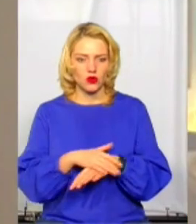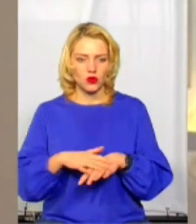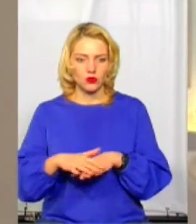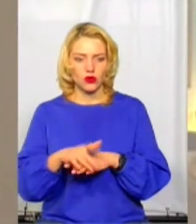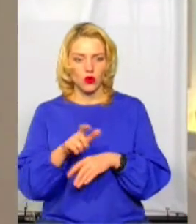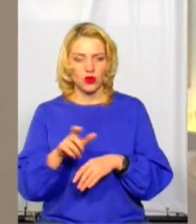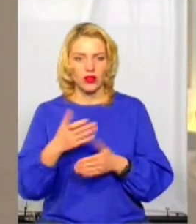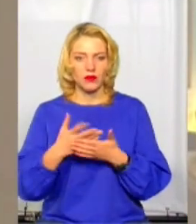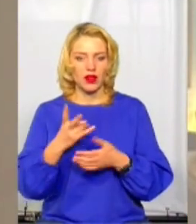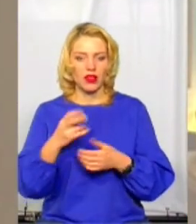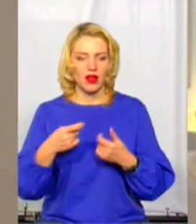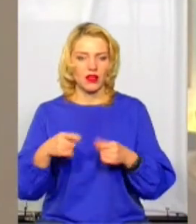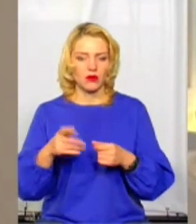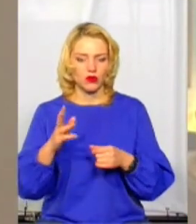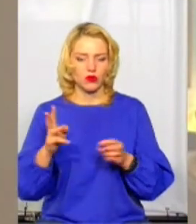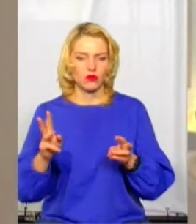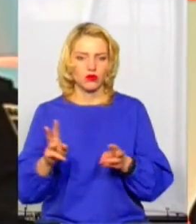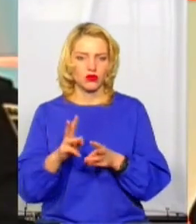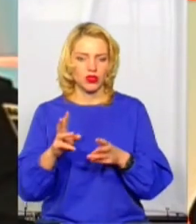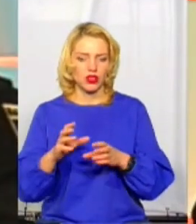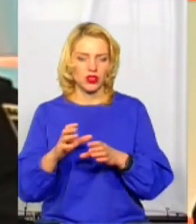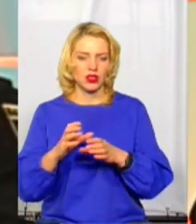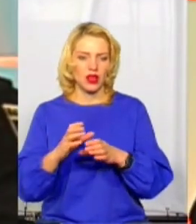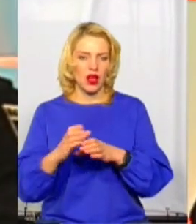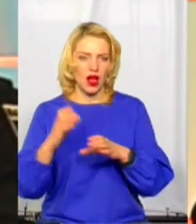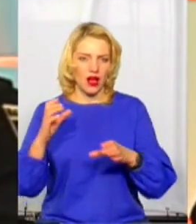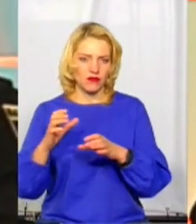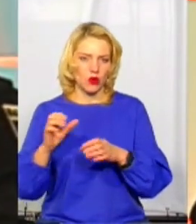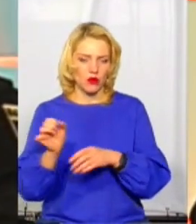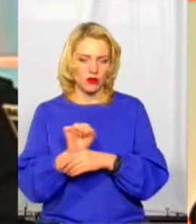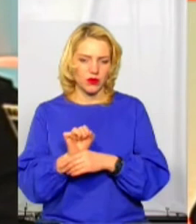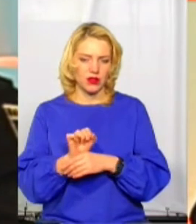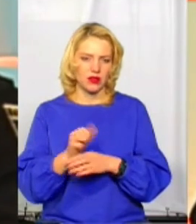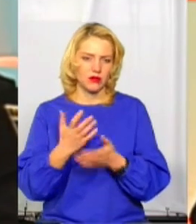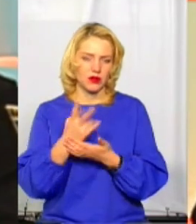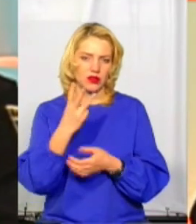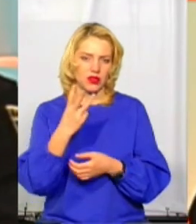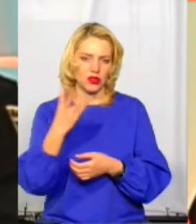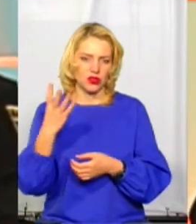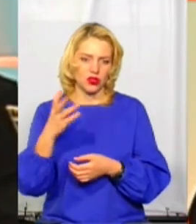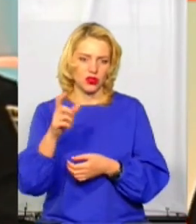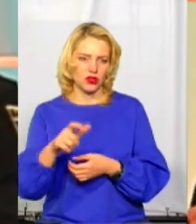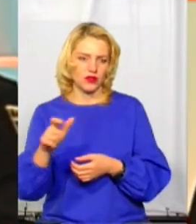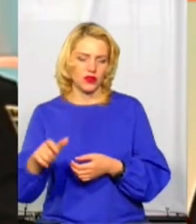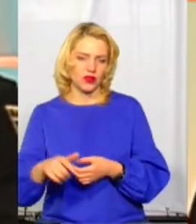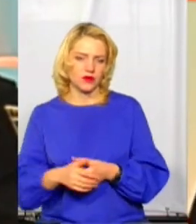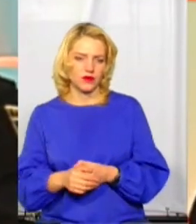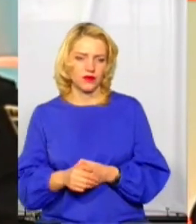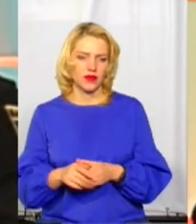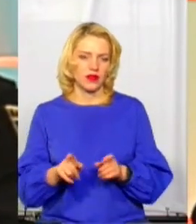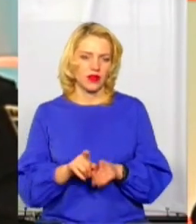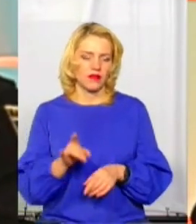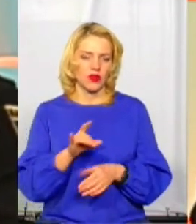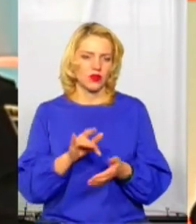нашому ярмарку, буде чергувати пожежний автомобіль з бойовим розрахунком 3-4 чоловіки в залежності. Так і в районних